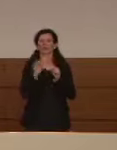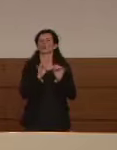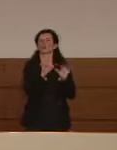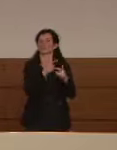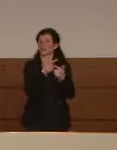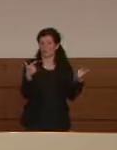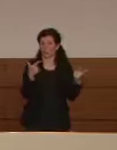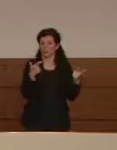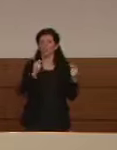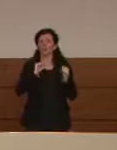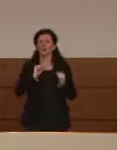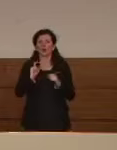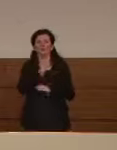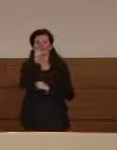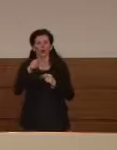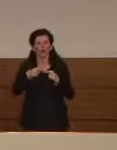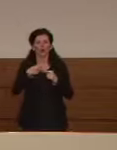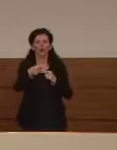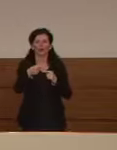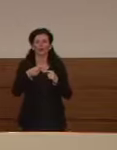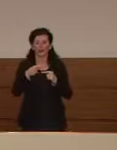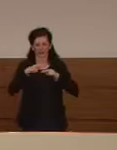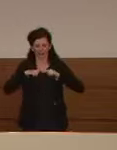positiva, però queste recidive